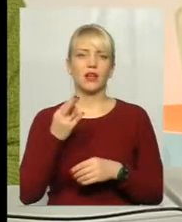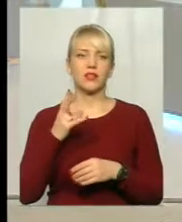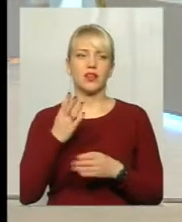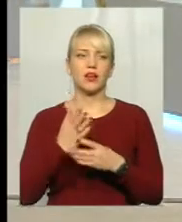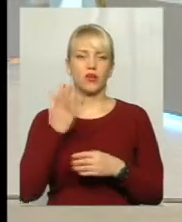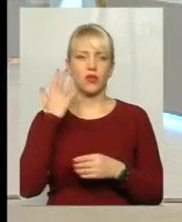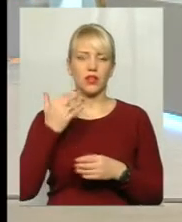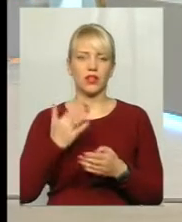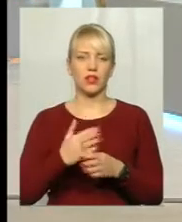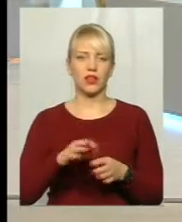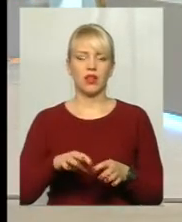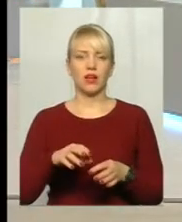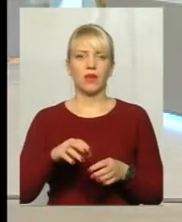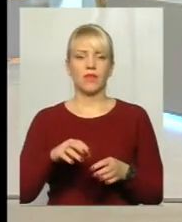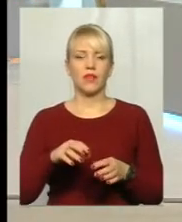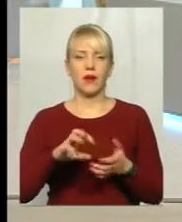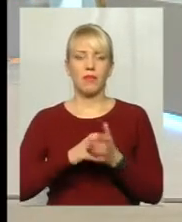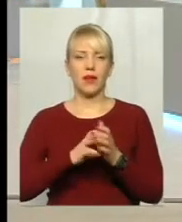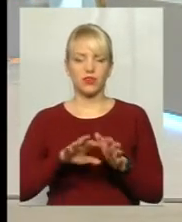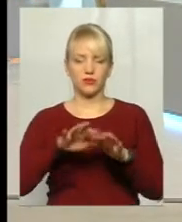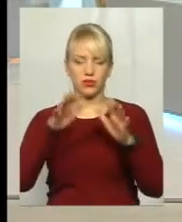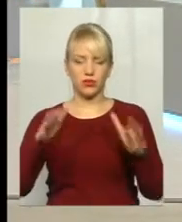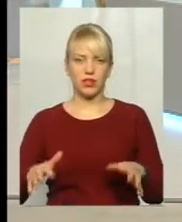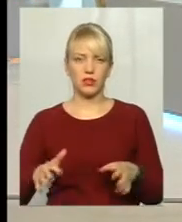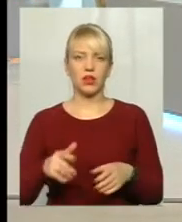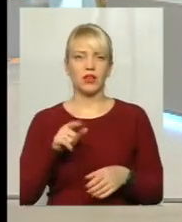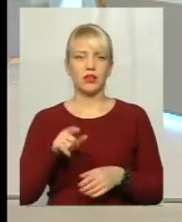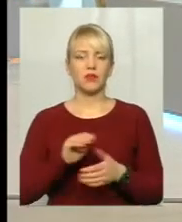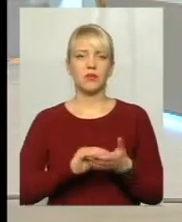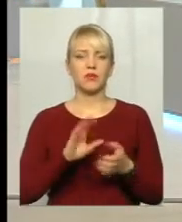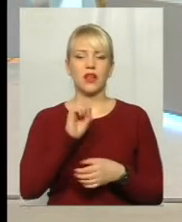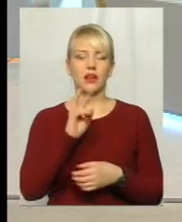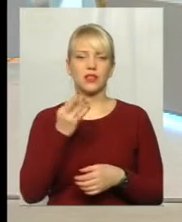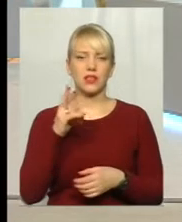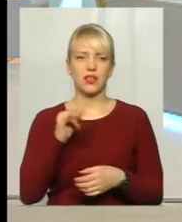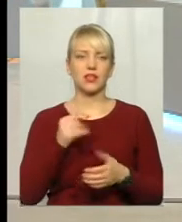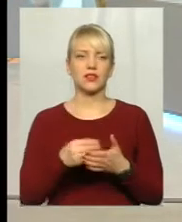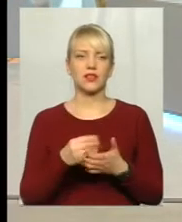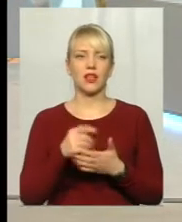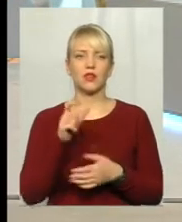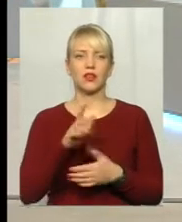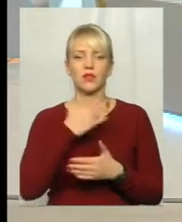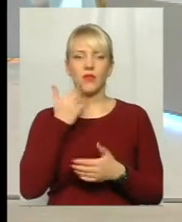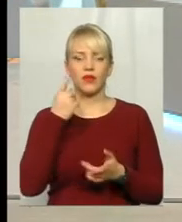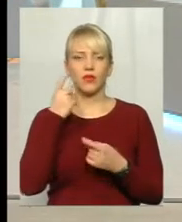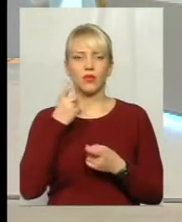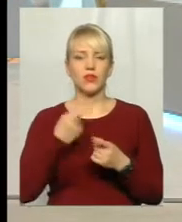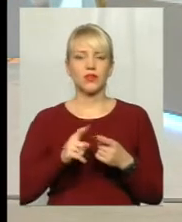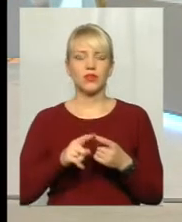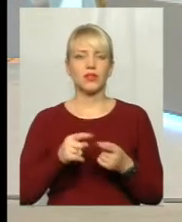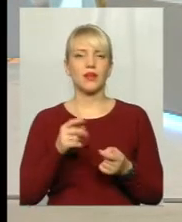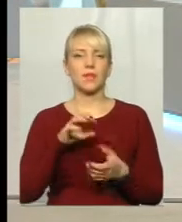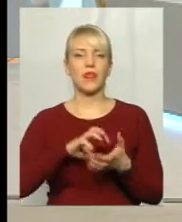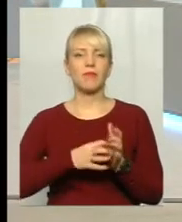висипано печиво. На жаль, там нема незазначено, тільки є акція «Ціна», але людина не бачить ніякої інформації про це печиво,